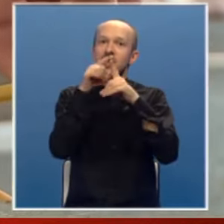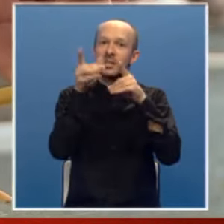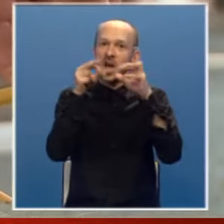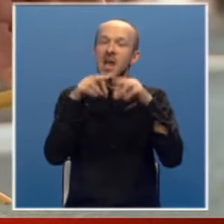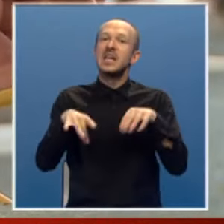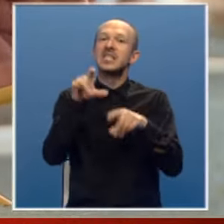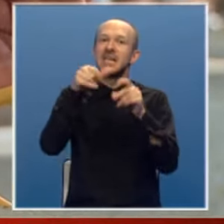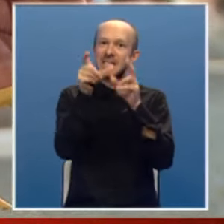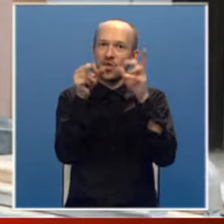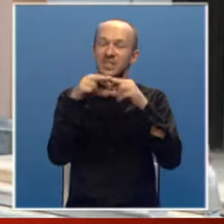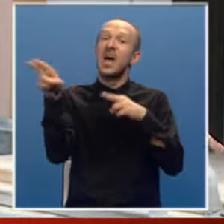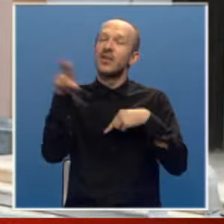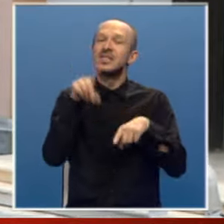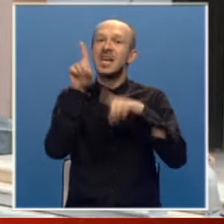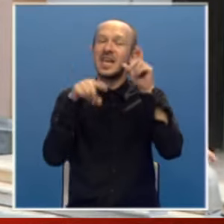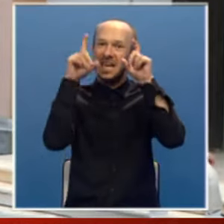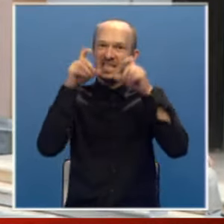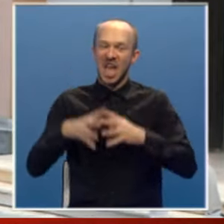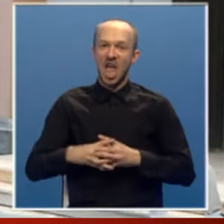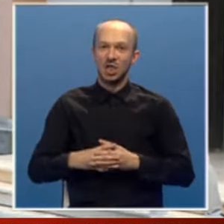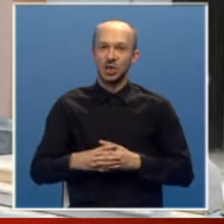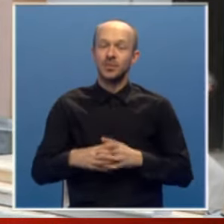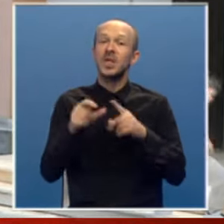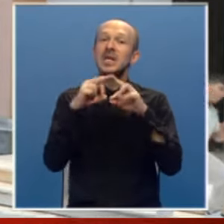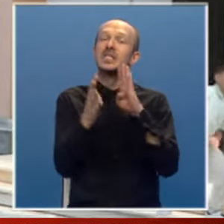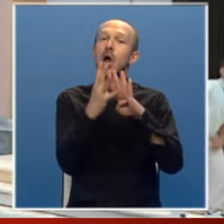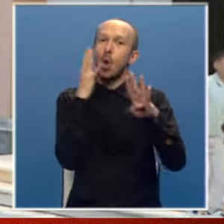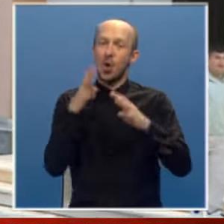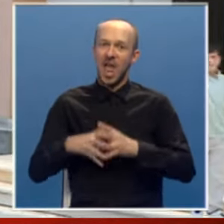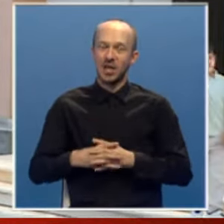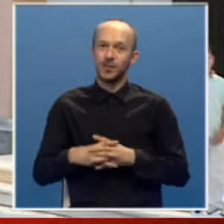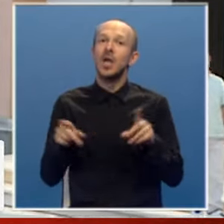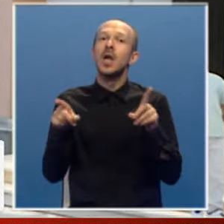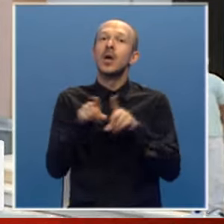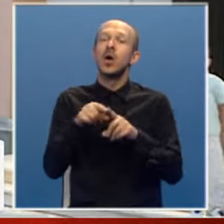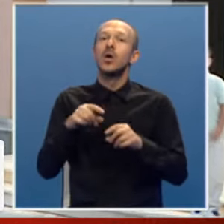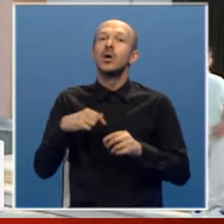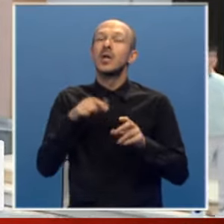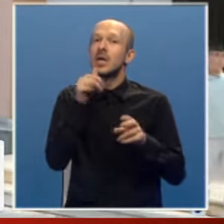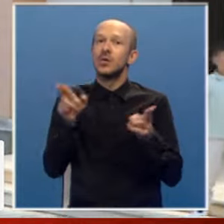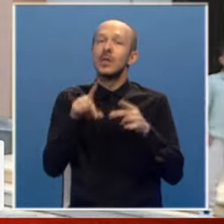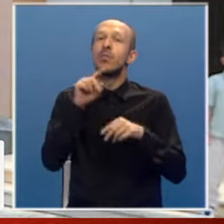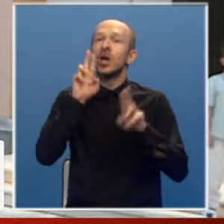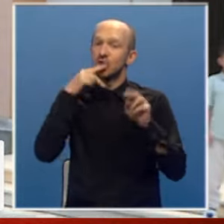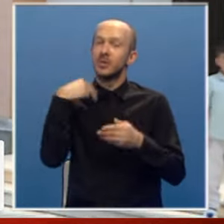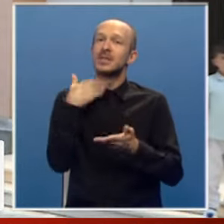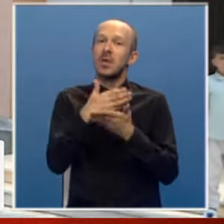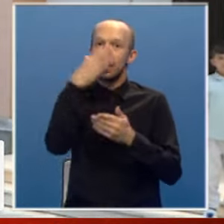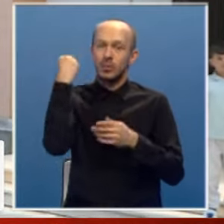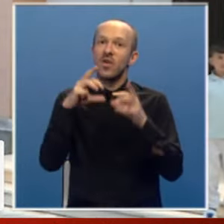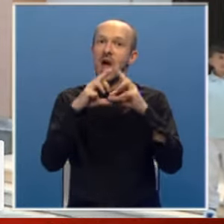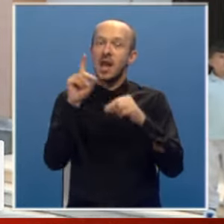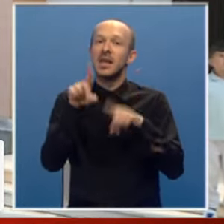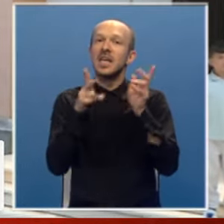Jesenovca. Vraćaju mi se neke slike sa kolone konkretno, na koje sam jednostavno, nemoj kažem da sam ih zaboravila, ali